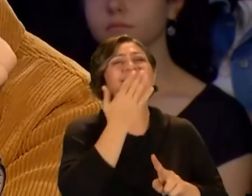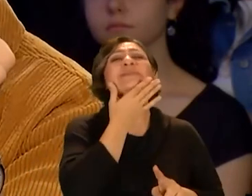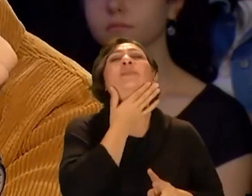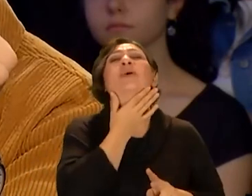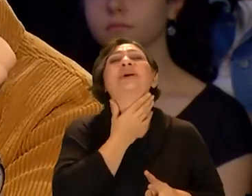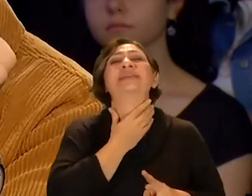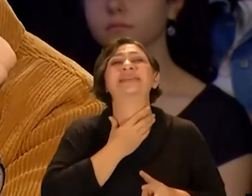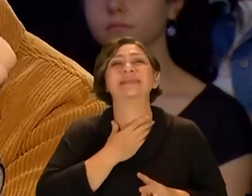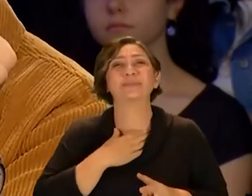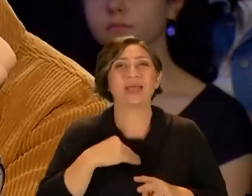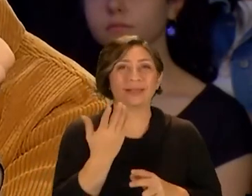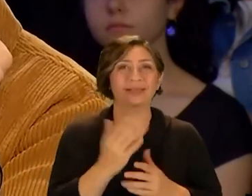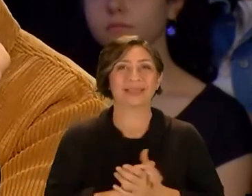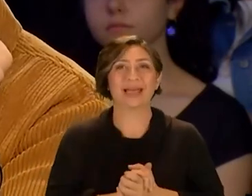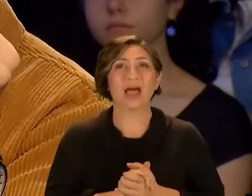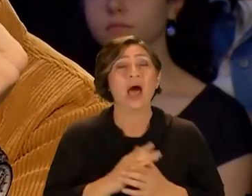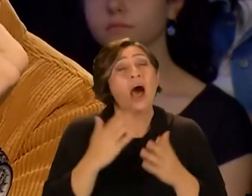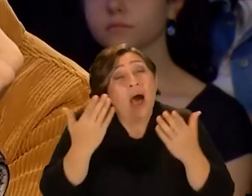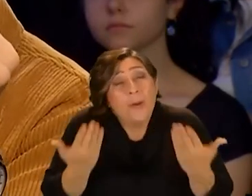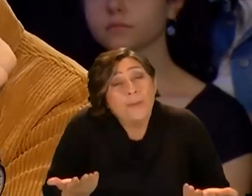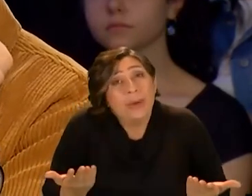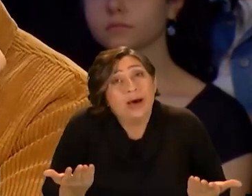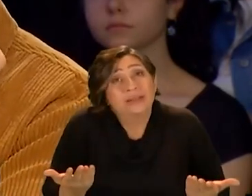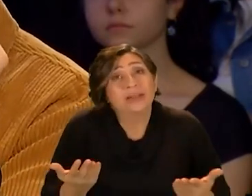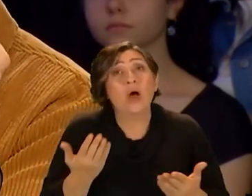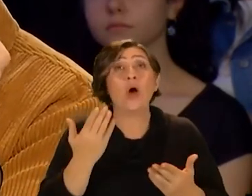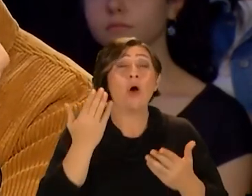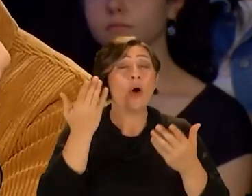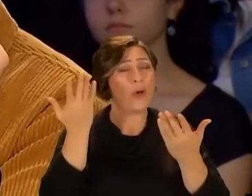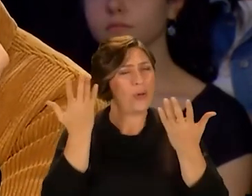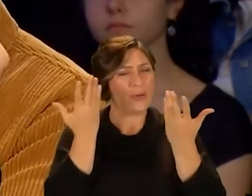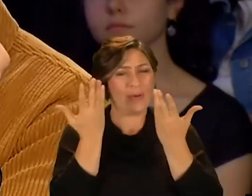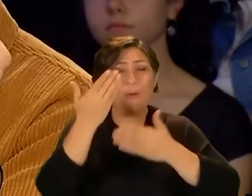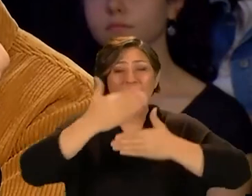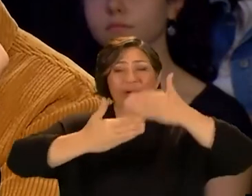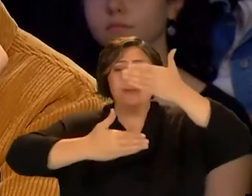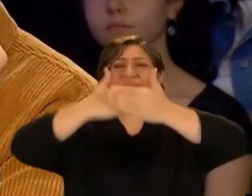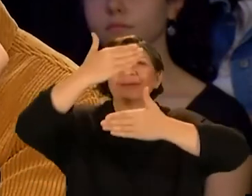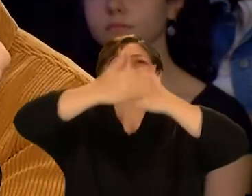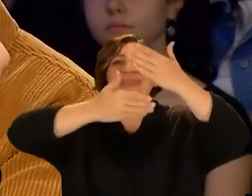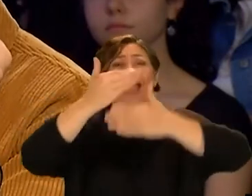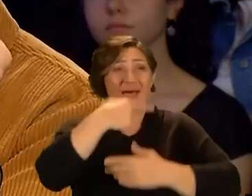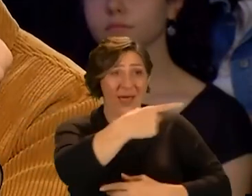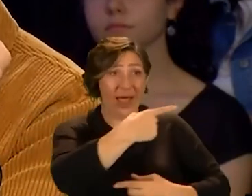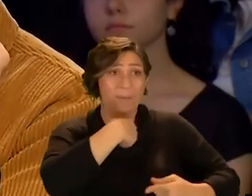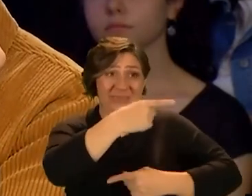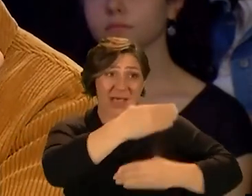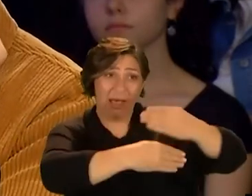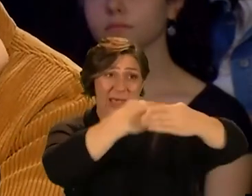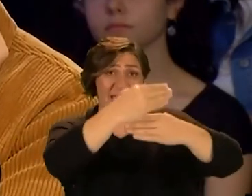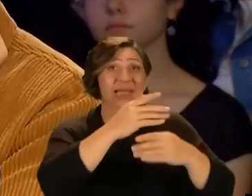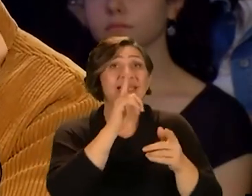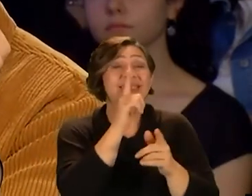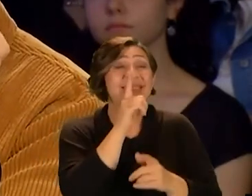boğazımızdan Aman örülse de duvar aramıza